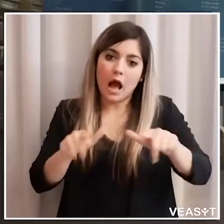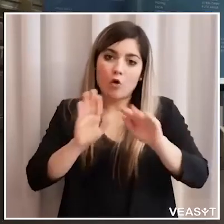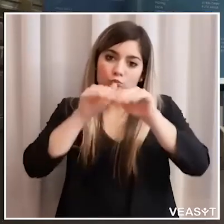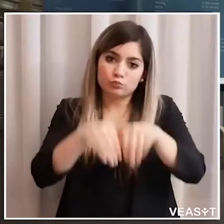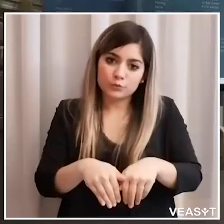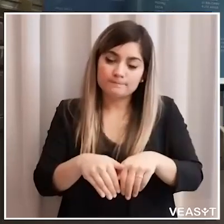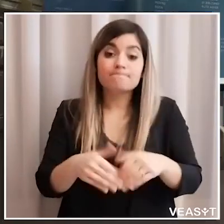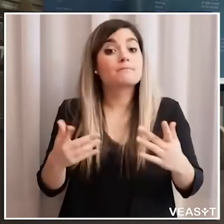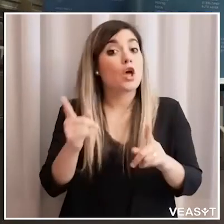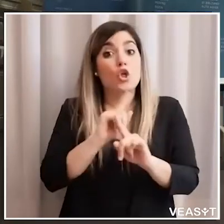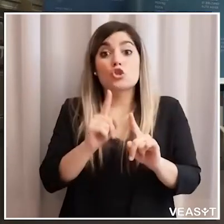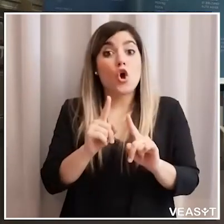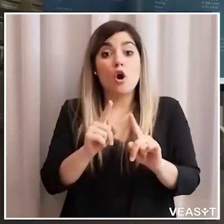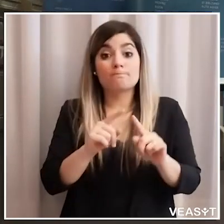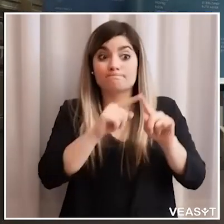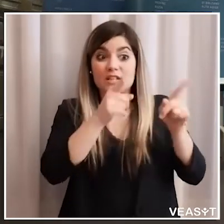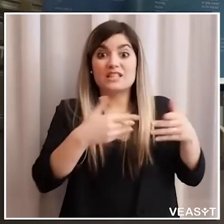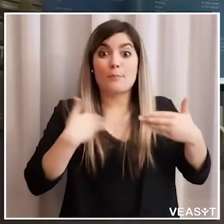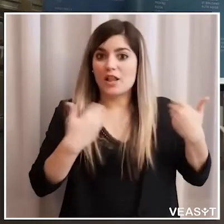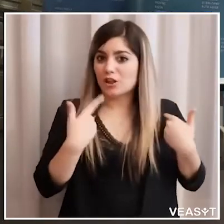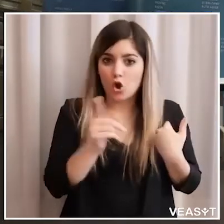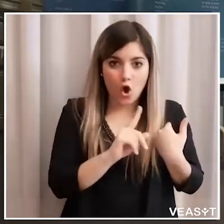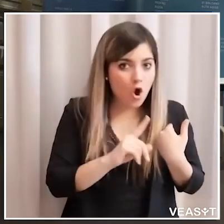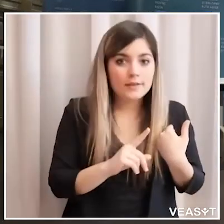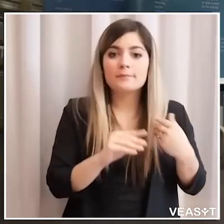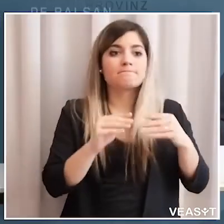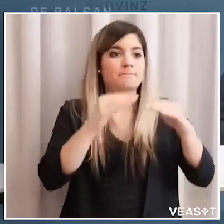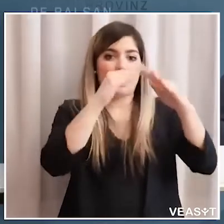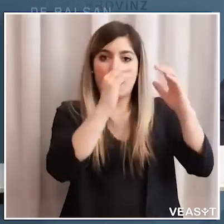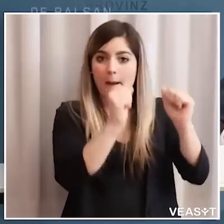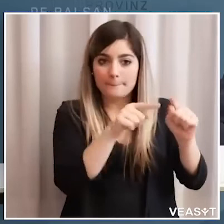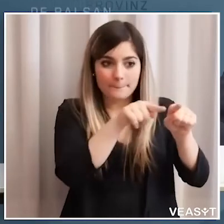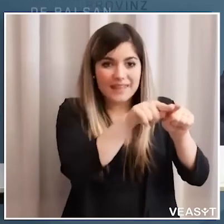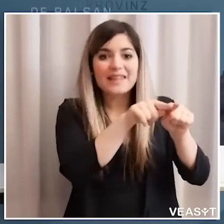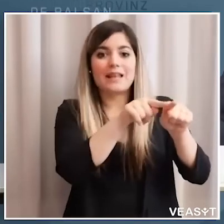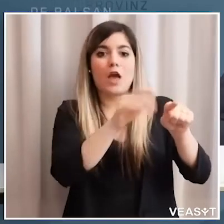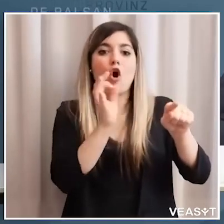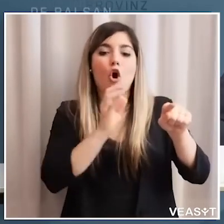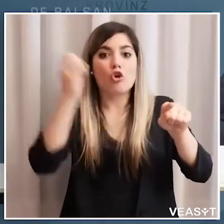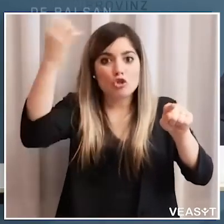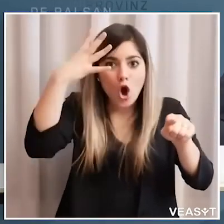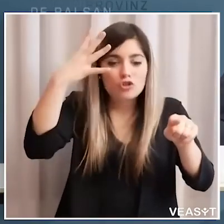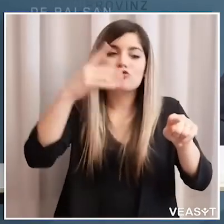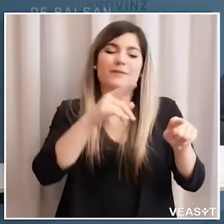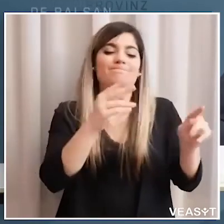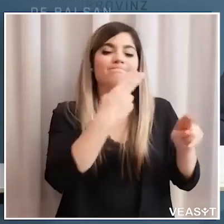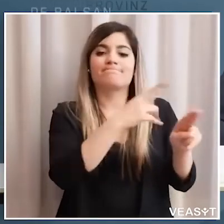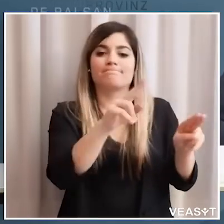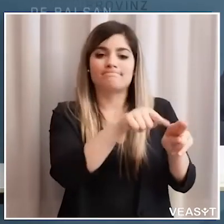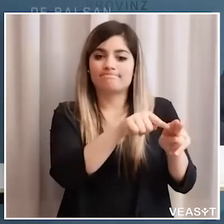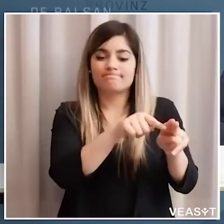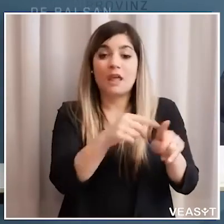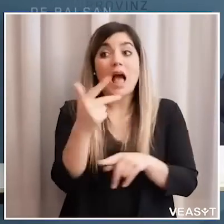si possono utilizzare spogliatoi cabine doccia e quant'altro perché questo comporterebbe un rischio troppo elevato